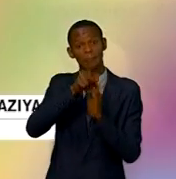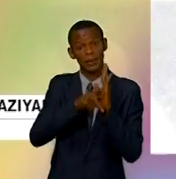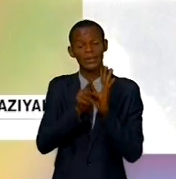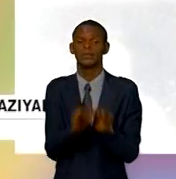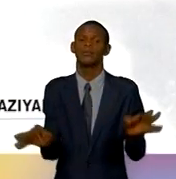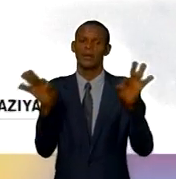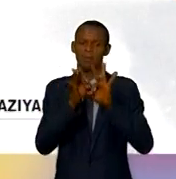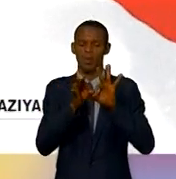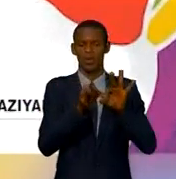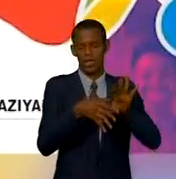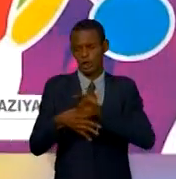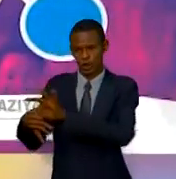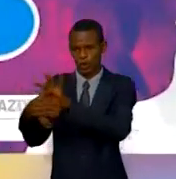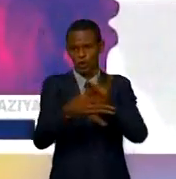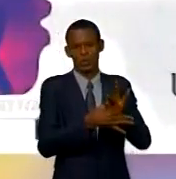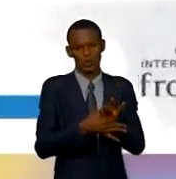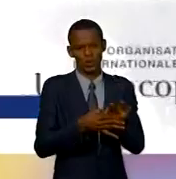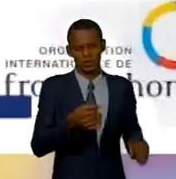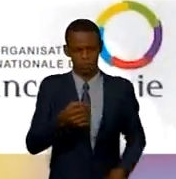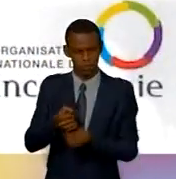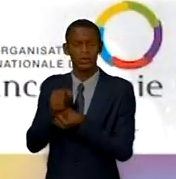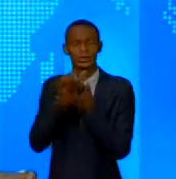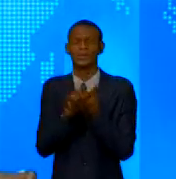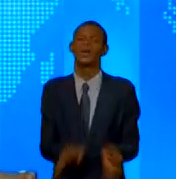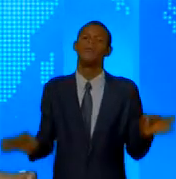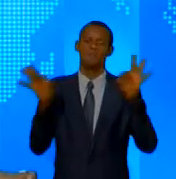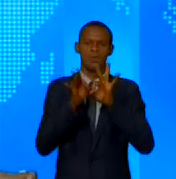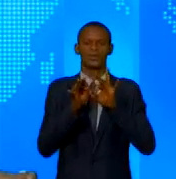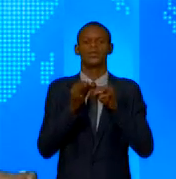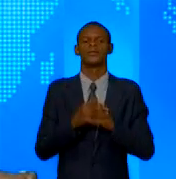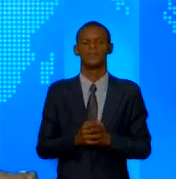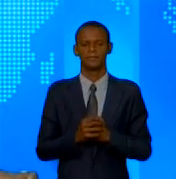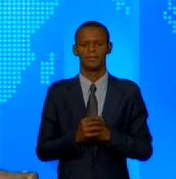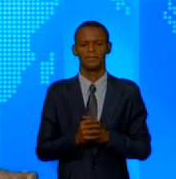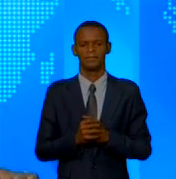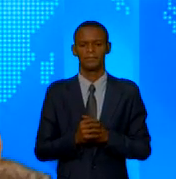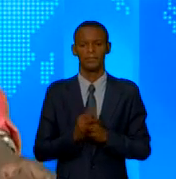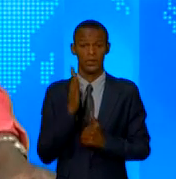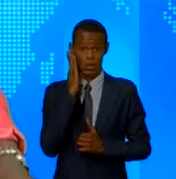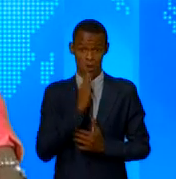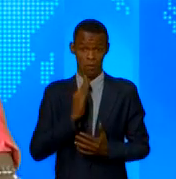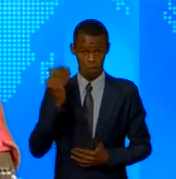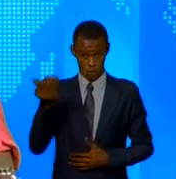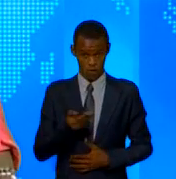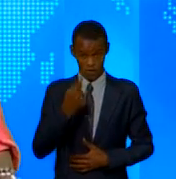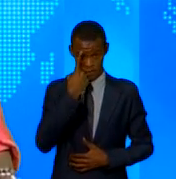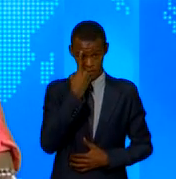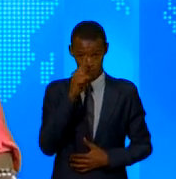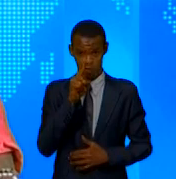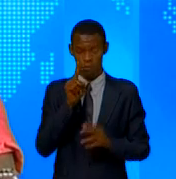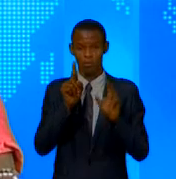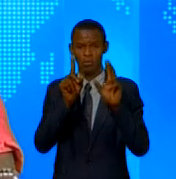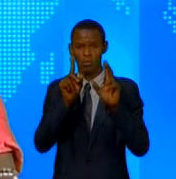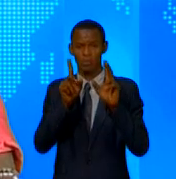C'est dont j'ai le devoir de rappeler ce 20 mars 2021. C'est une bonne nouvelle pour les téléspectateurs de la télévision numérique